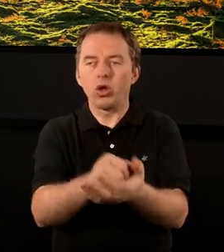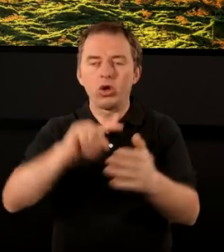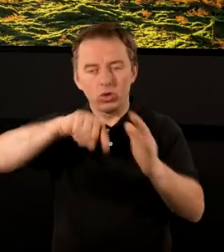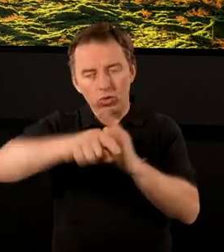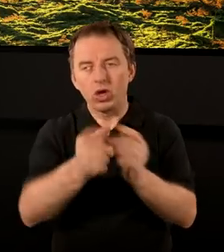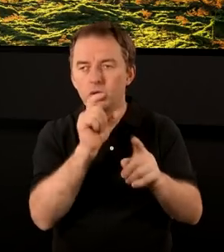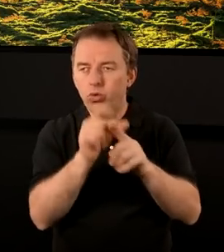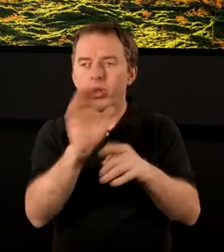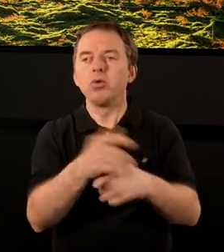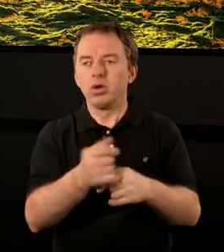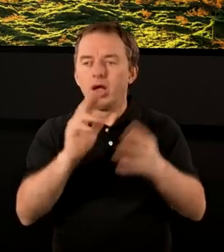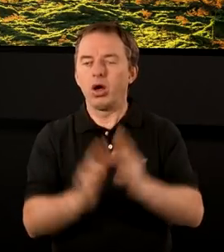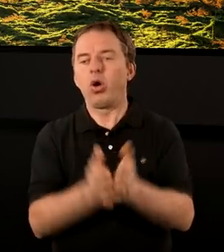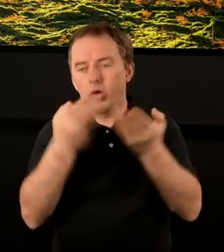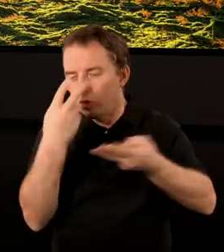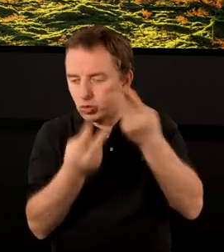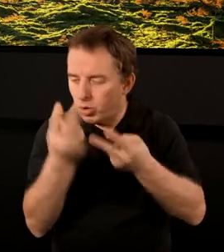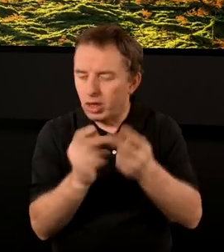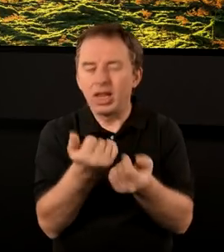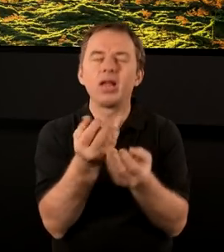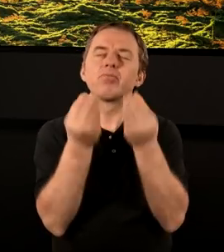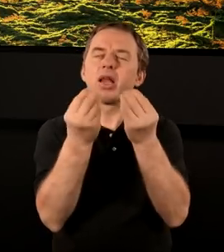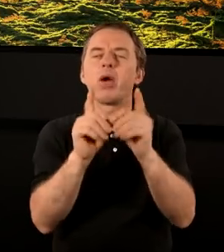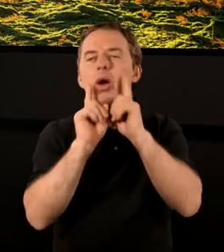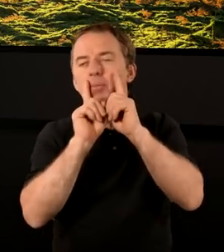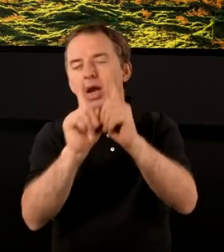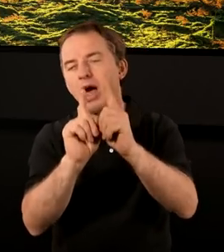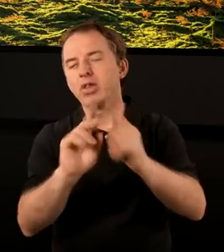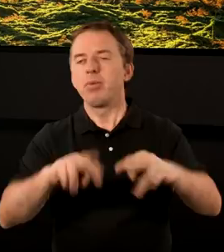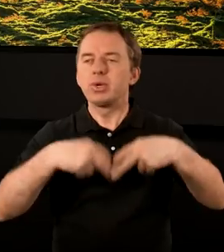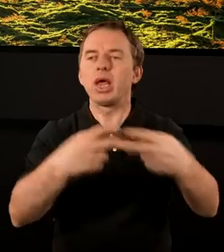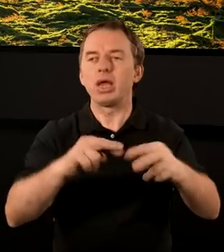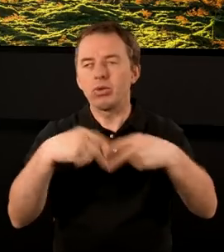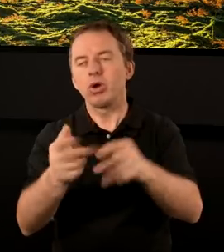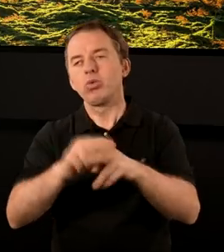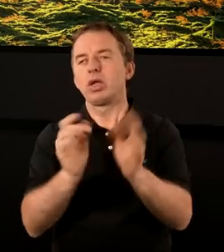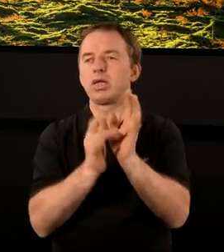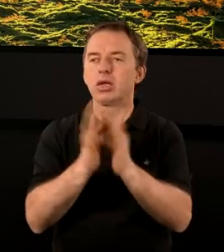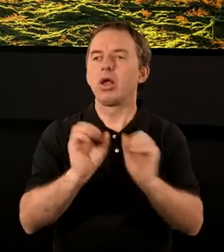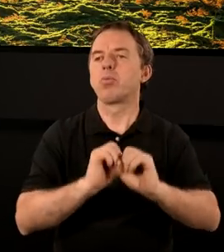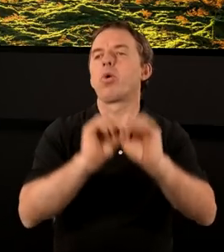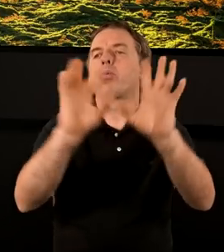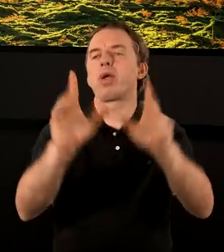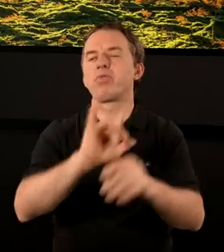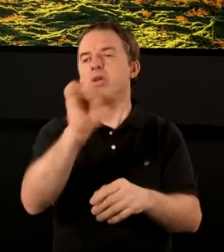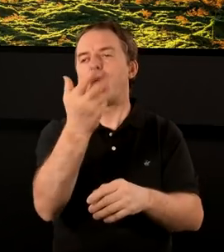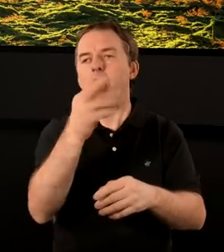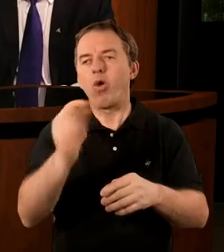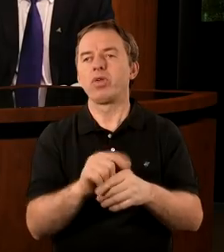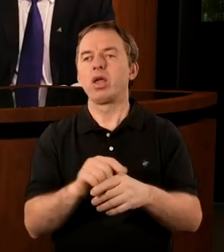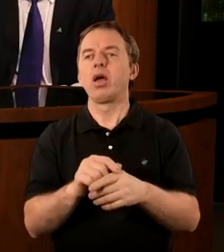głęboko do Słowa Bożego, będziemy mogli odszukać te niezwykłe prawdy, przesłanie, które Jezus Chrystus objawił Janowi.